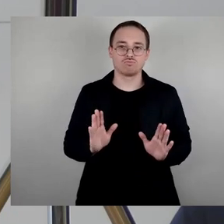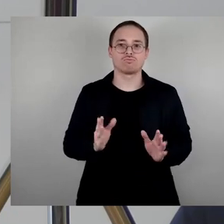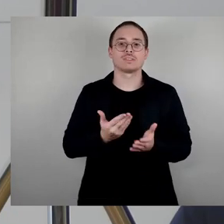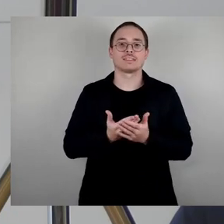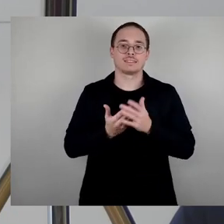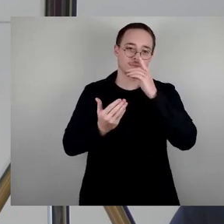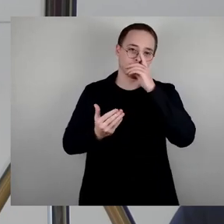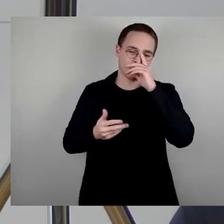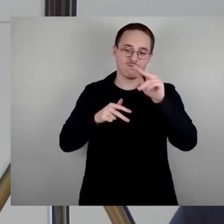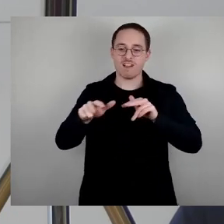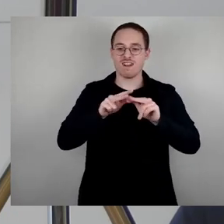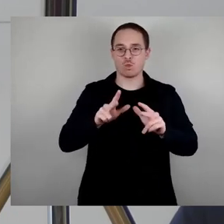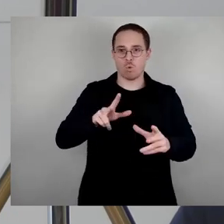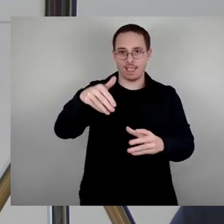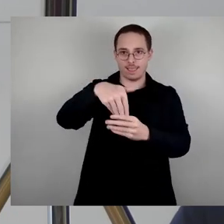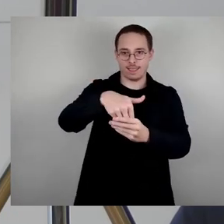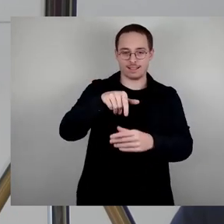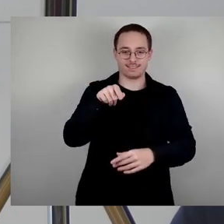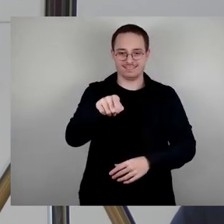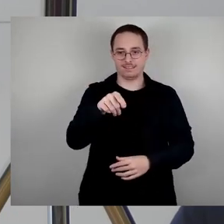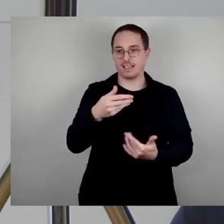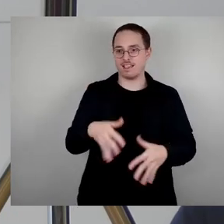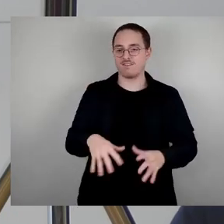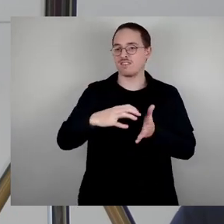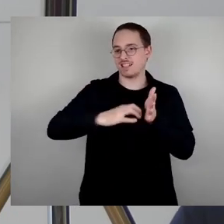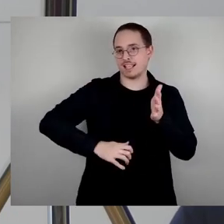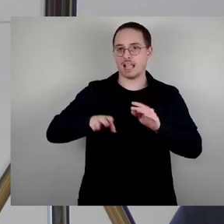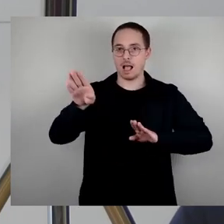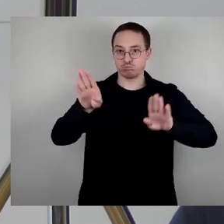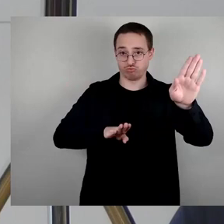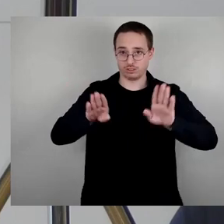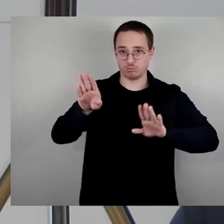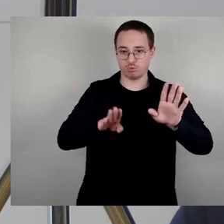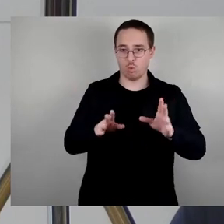Abstimmung auch über den Text und infolgedessen wurde diese dann